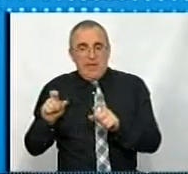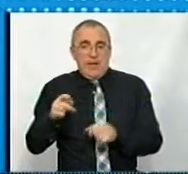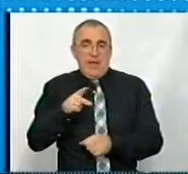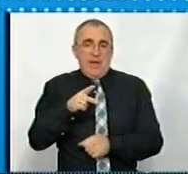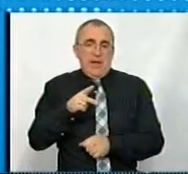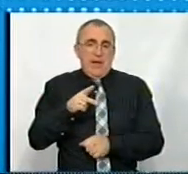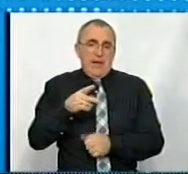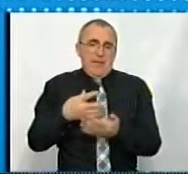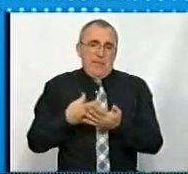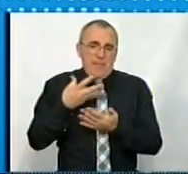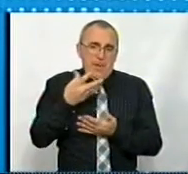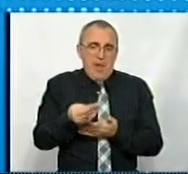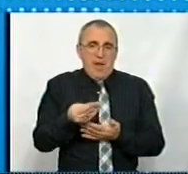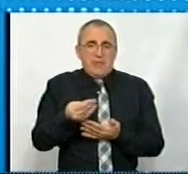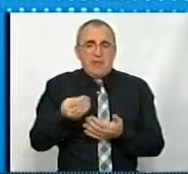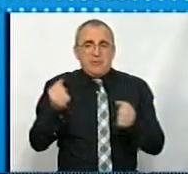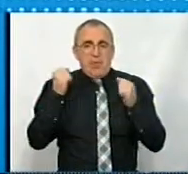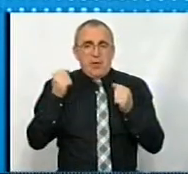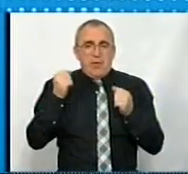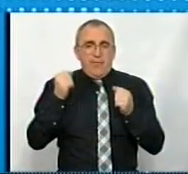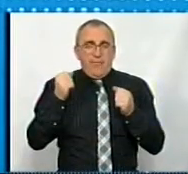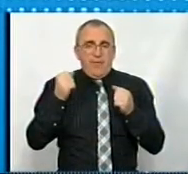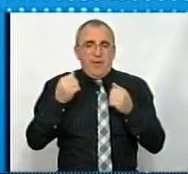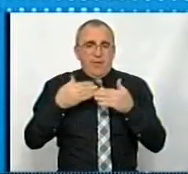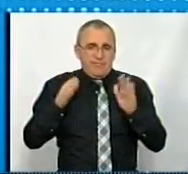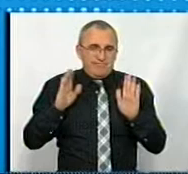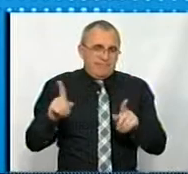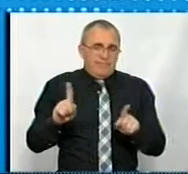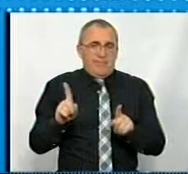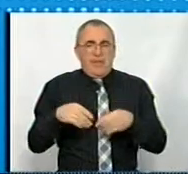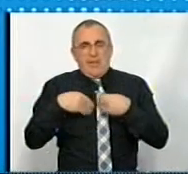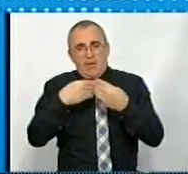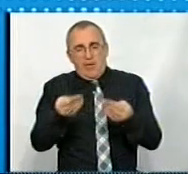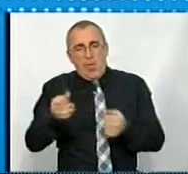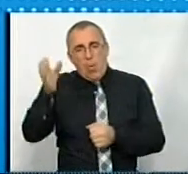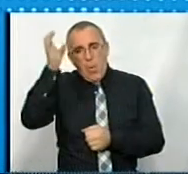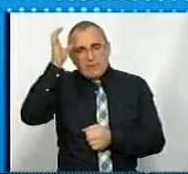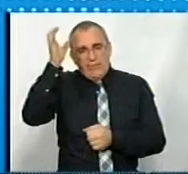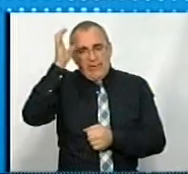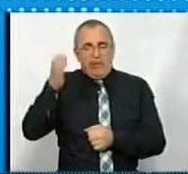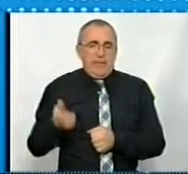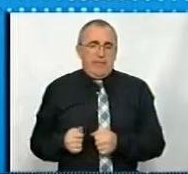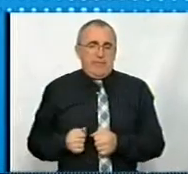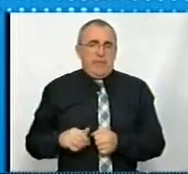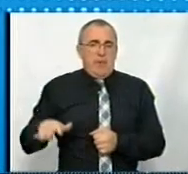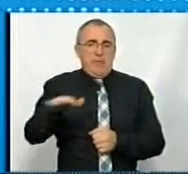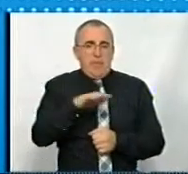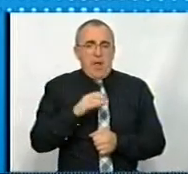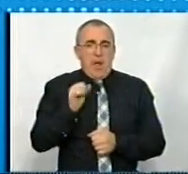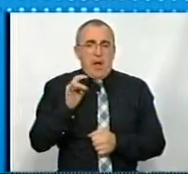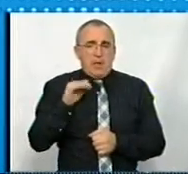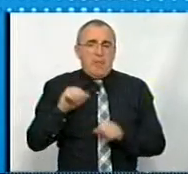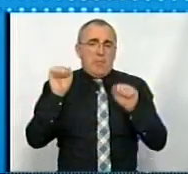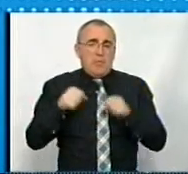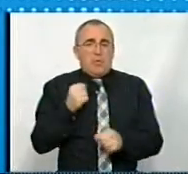приміщені, платних спортивних гуртків, надання, от ми зараз готуємо освітній простір, арт, де